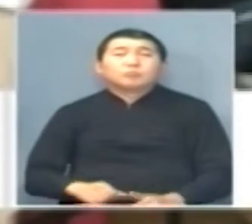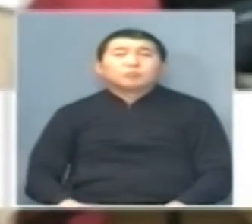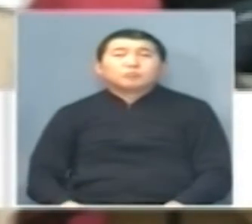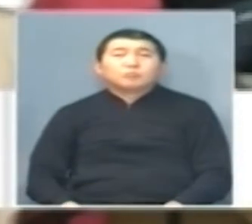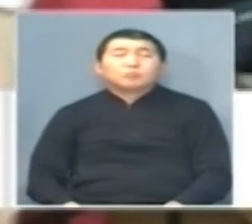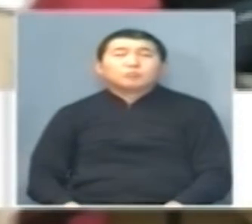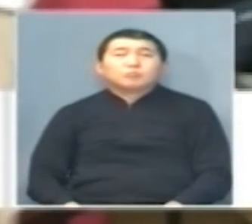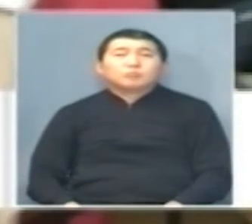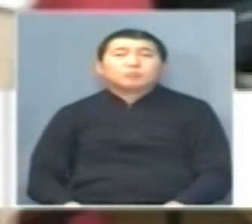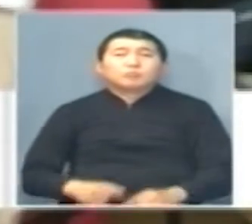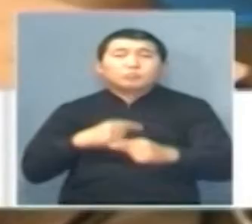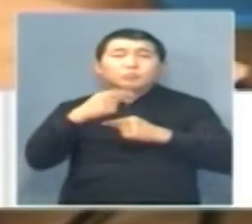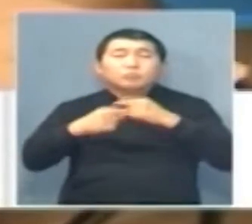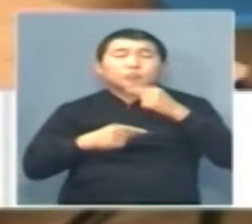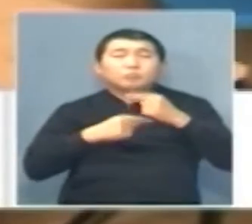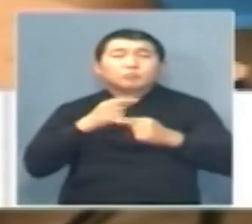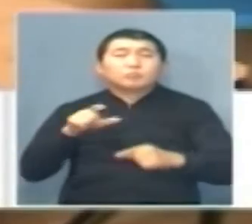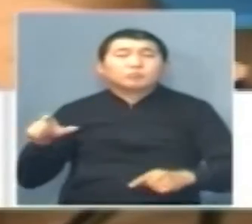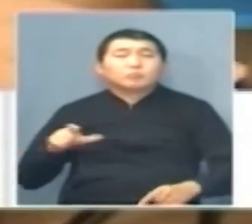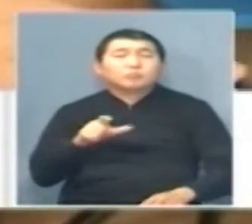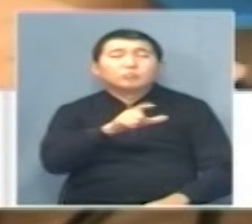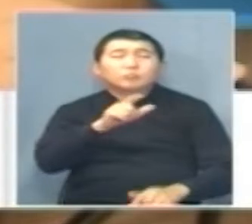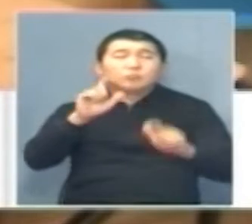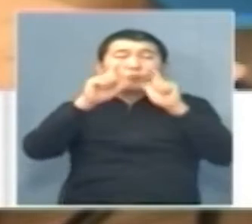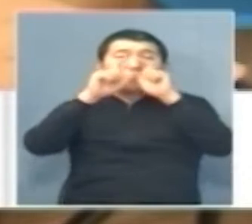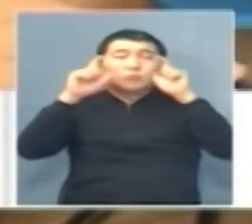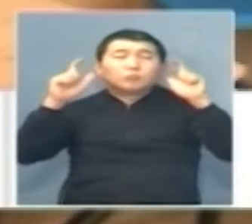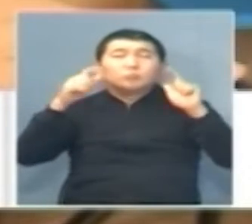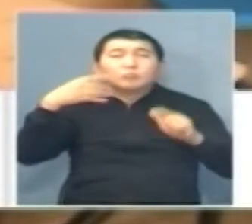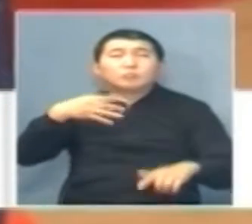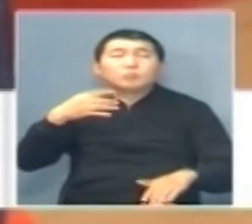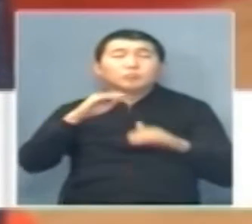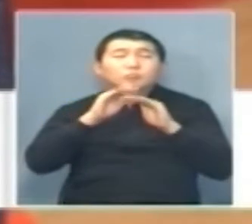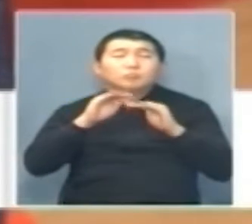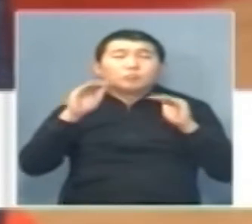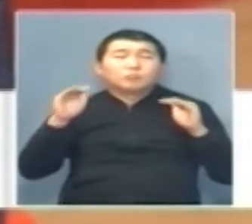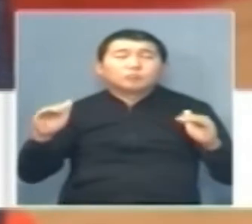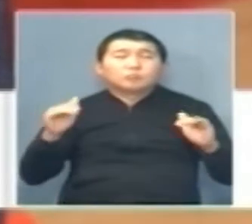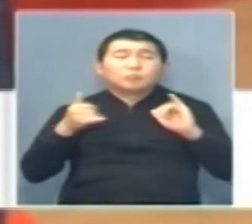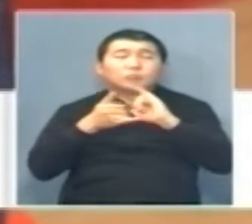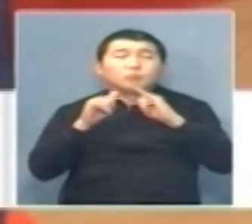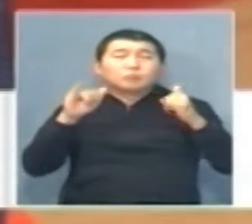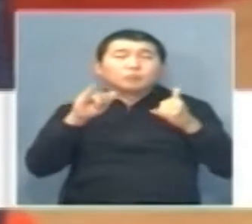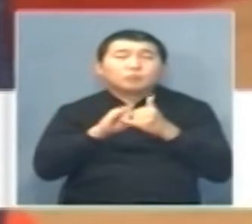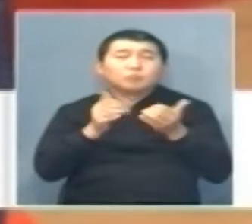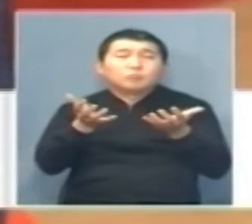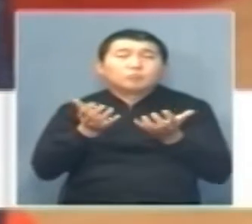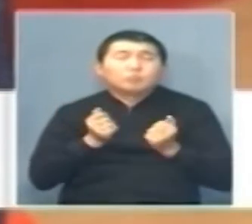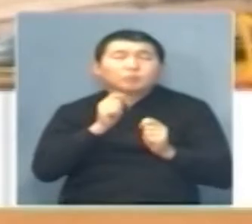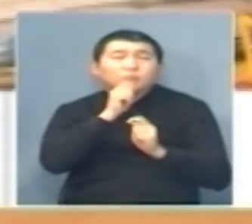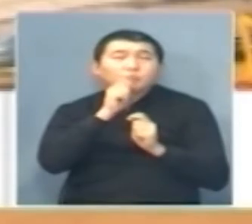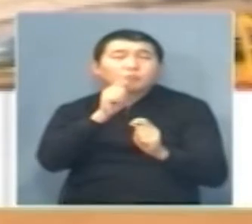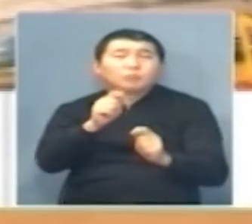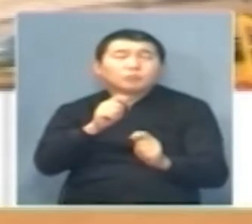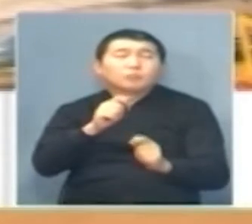стала исключением традиционная акция «Дорога в школу», в ходе которой около 40 детей школьного возраста Усть-Каменогорска получили в подарок школьной